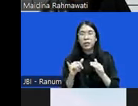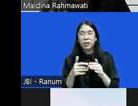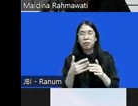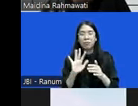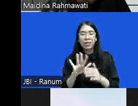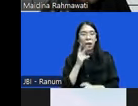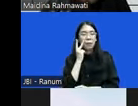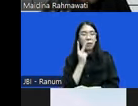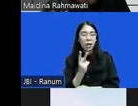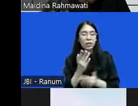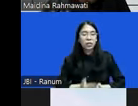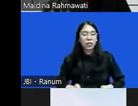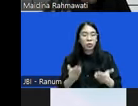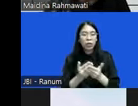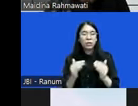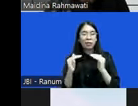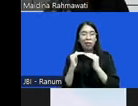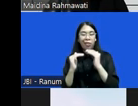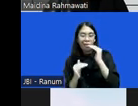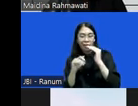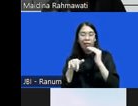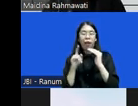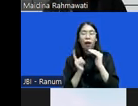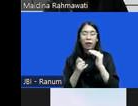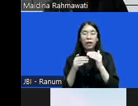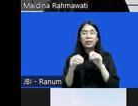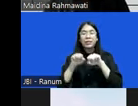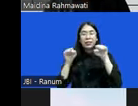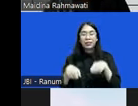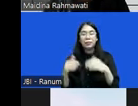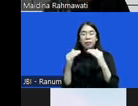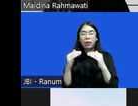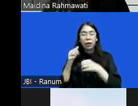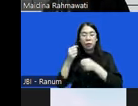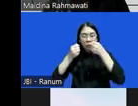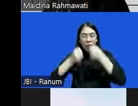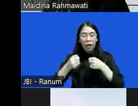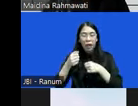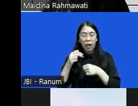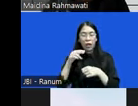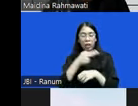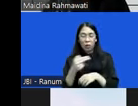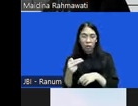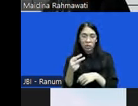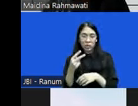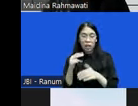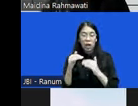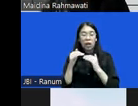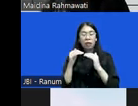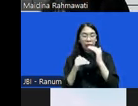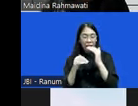kondisi ketidakadilan yang sudah terjadi di dalam sistem peradilan pidana di Indonesia nah sehingga sebenarnya